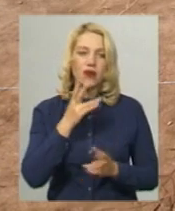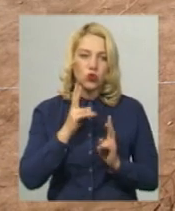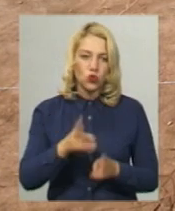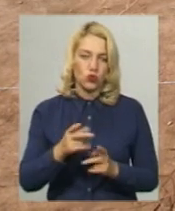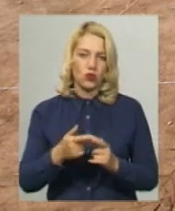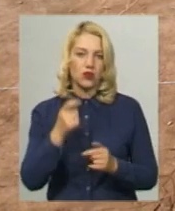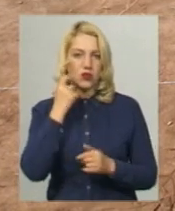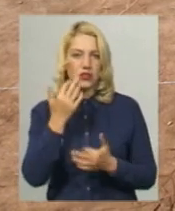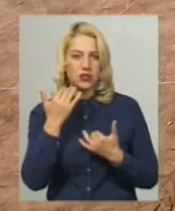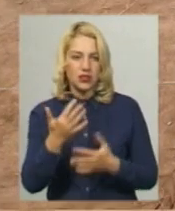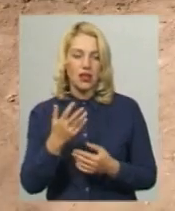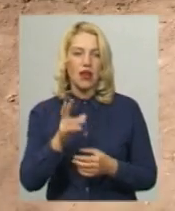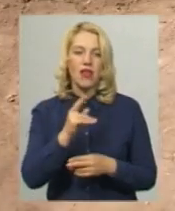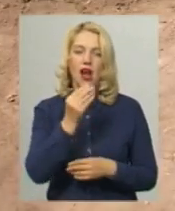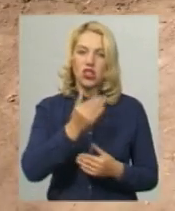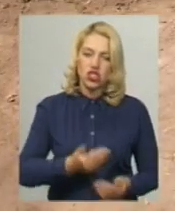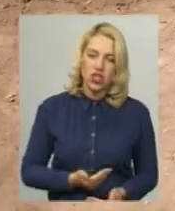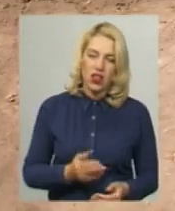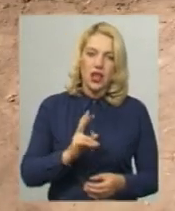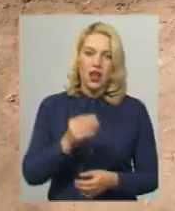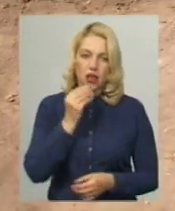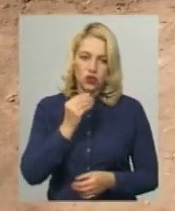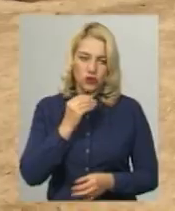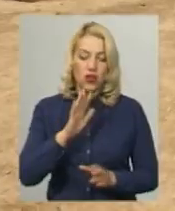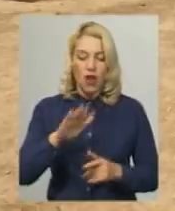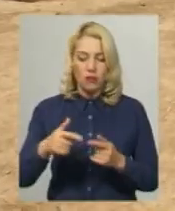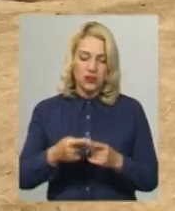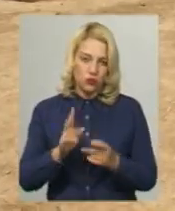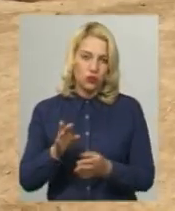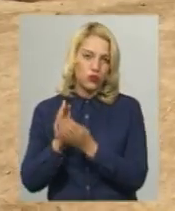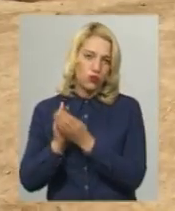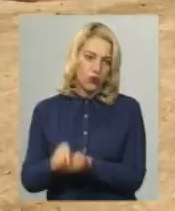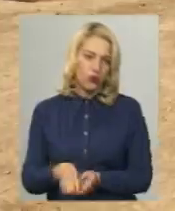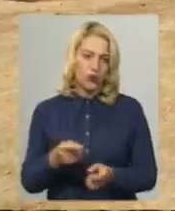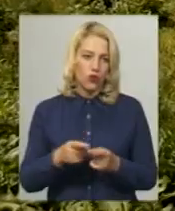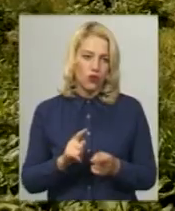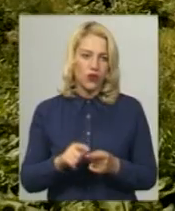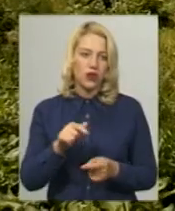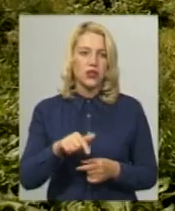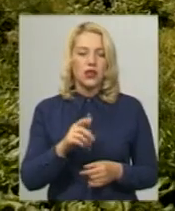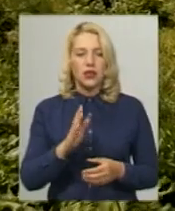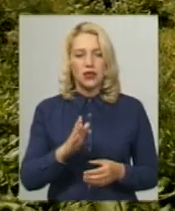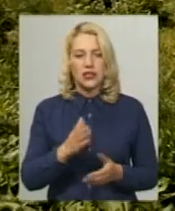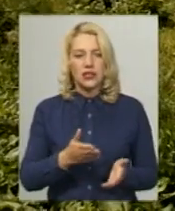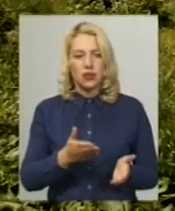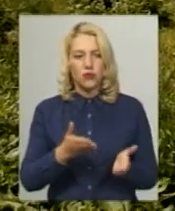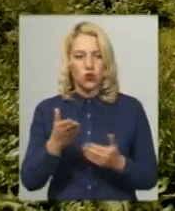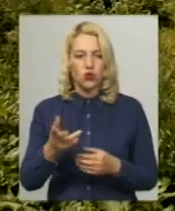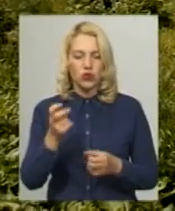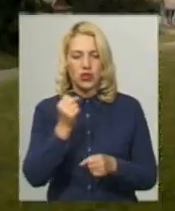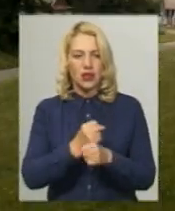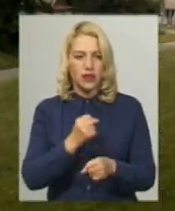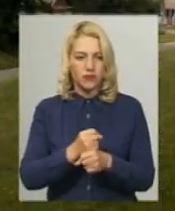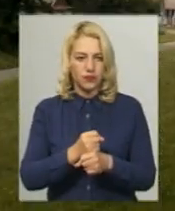жила та як харчувалася, після чого останки перепоховають. Школярі працюють на розкопках на запрошення працівників заповідника Межибіж, каже його директор Олег